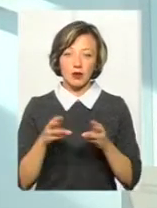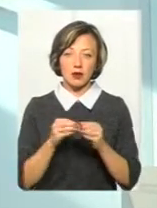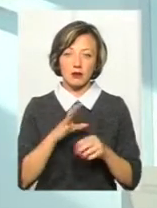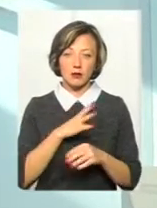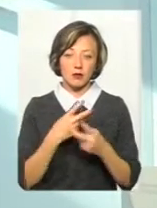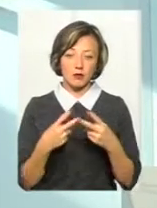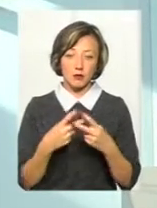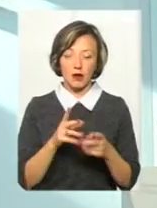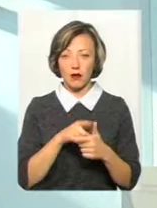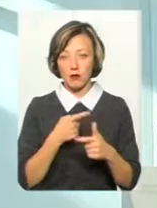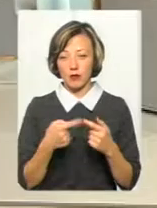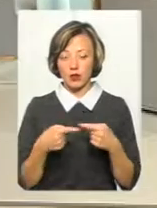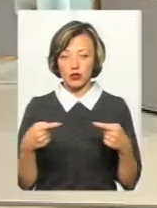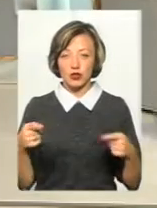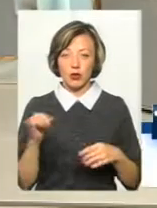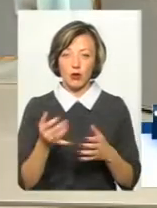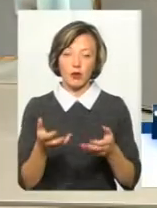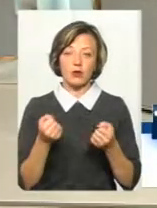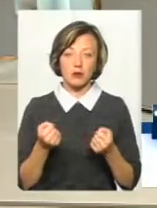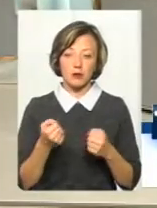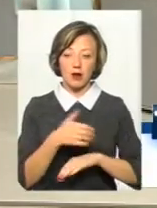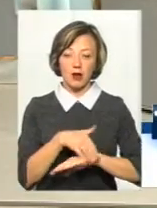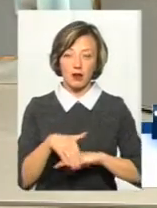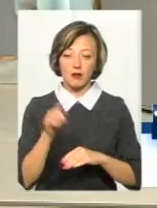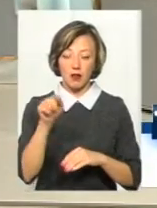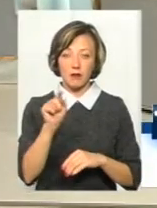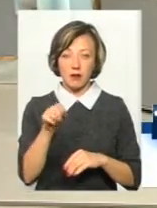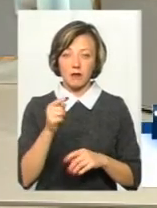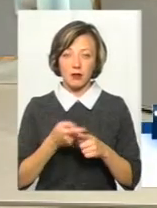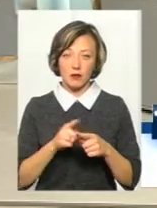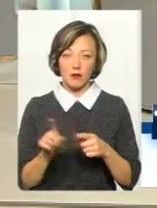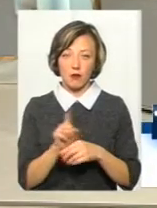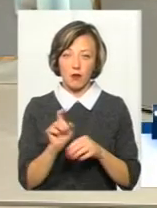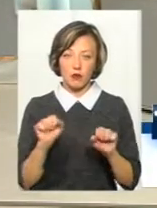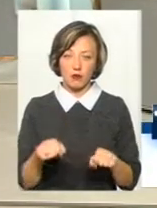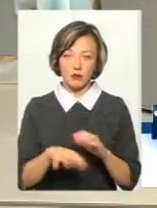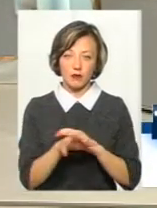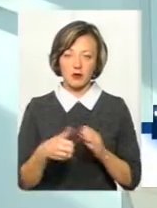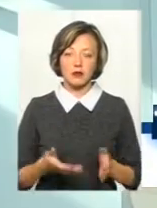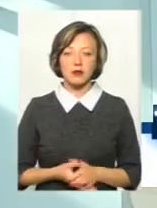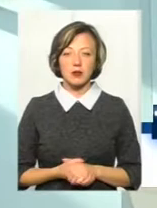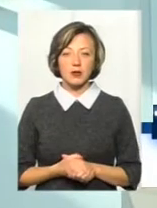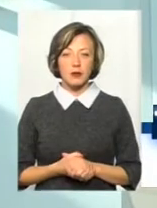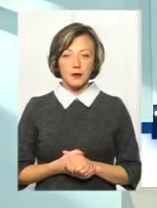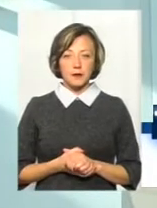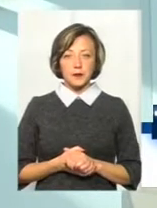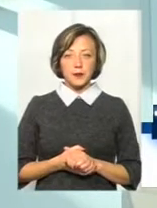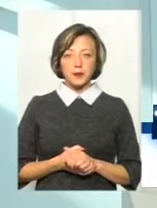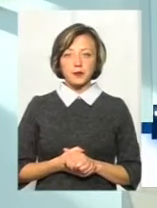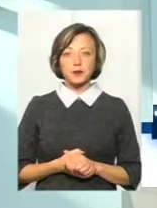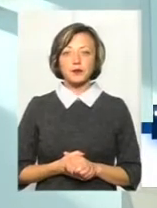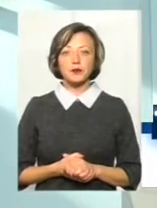відбували разом покарання. І отримує адресу, от там, там, там нормально можна зробити роботу. Тому